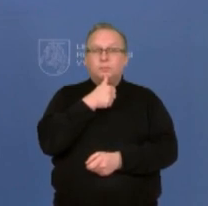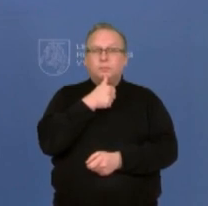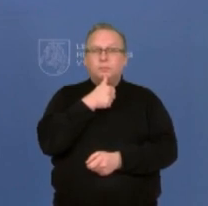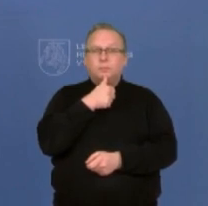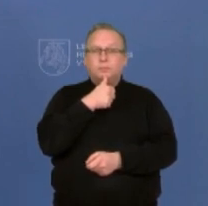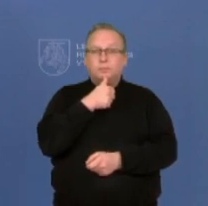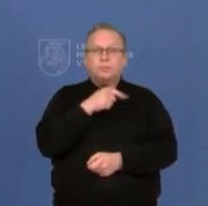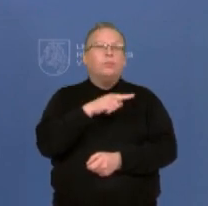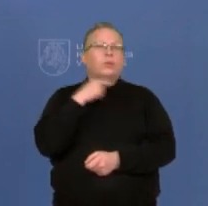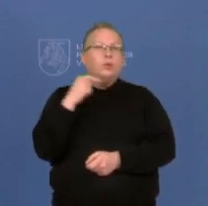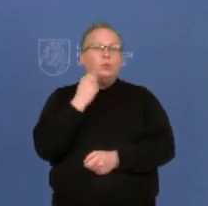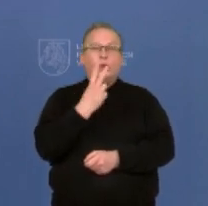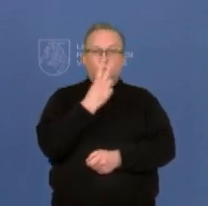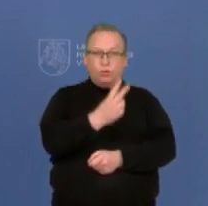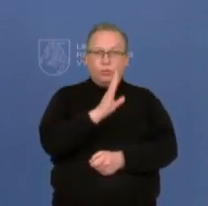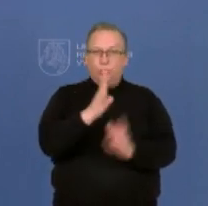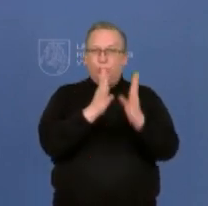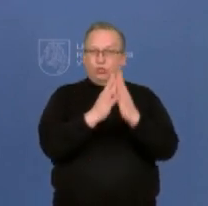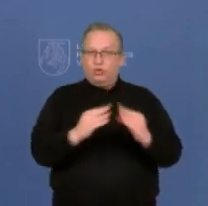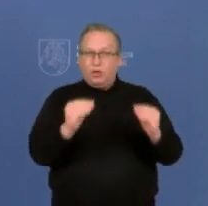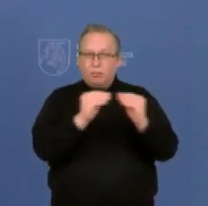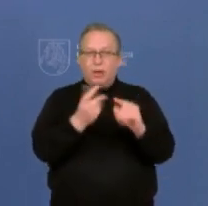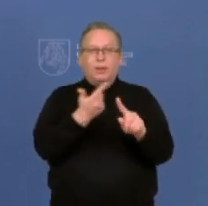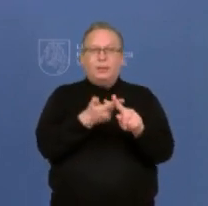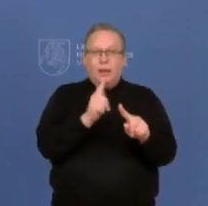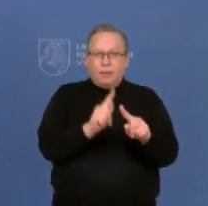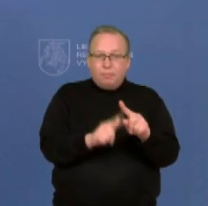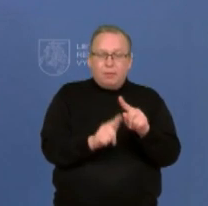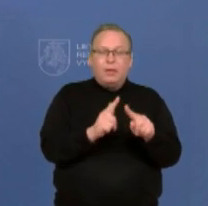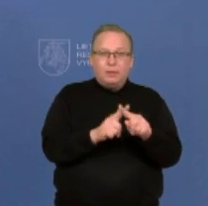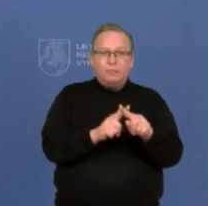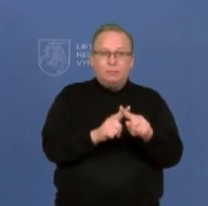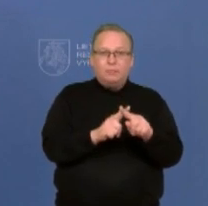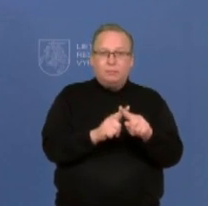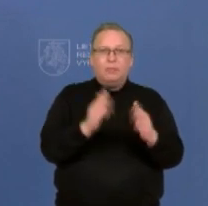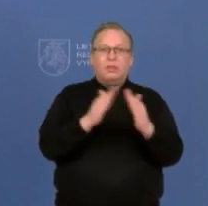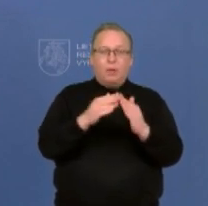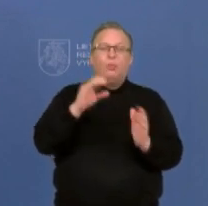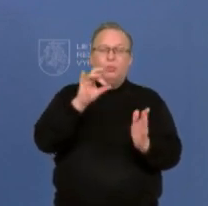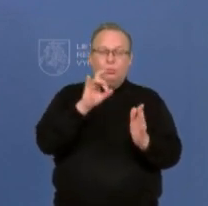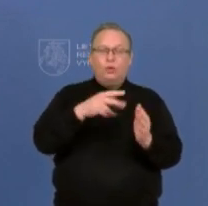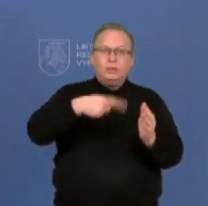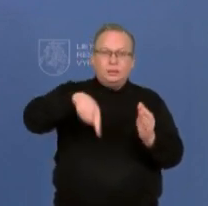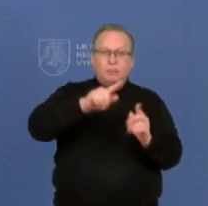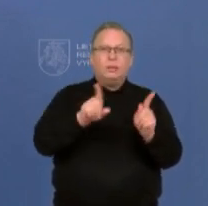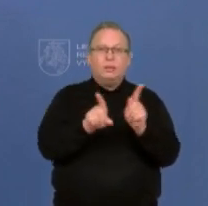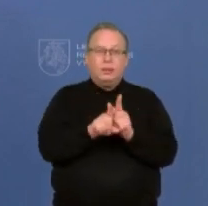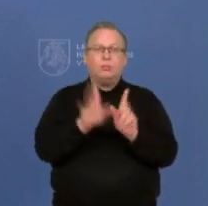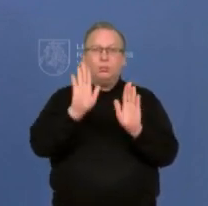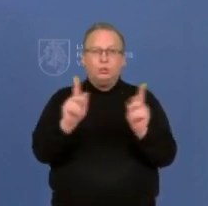žiūrės, kad būtų tai šeima, labai artimi kontaktai, izoliavimas bus trumpinamas iki